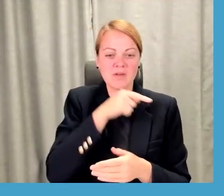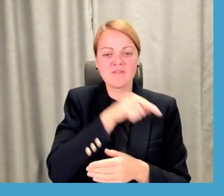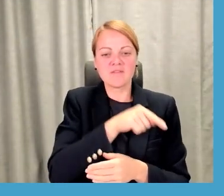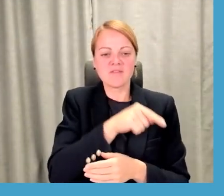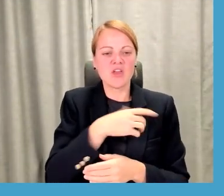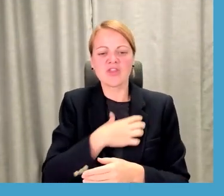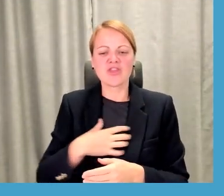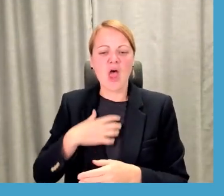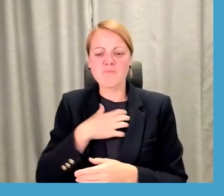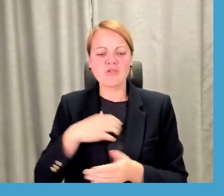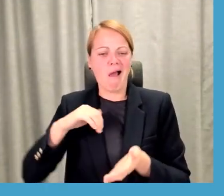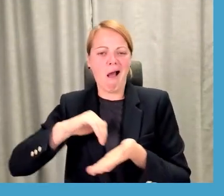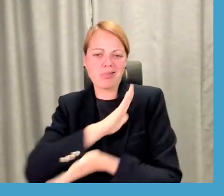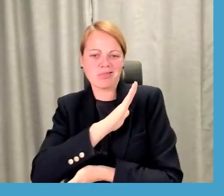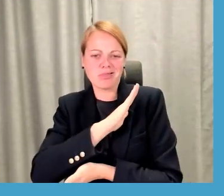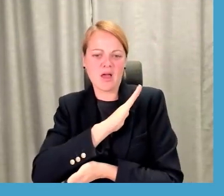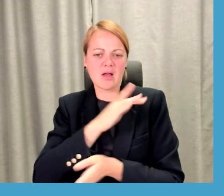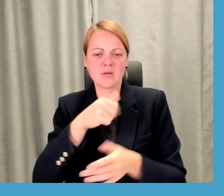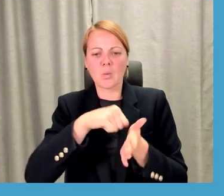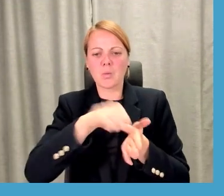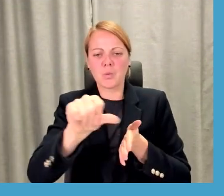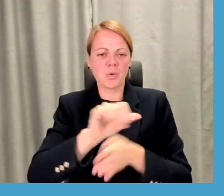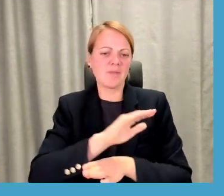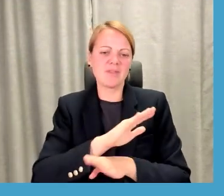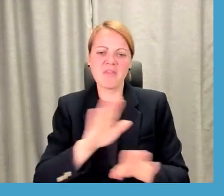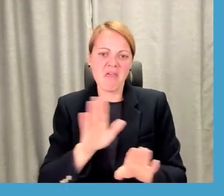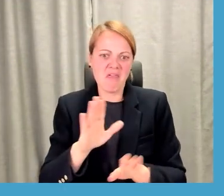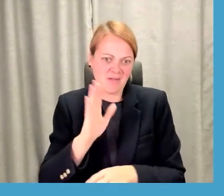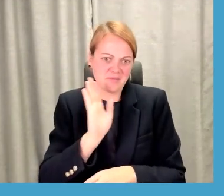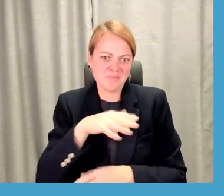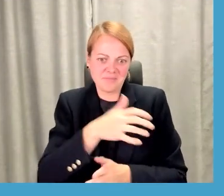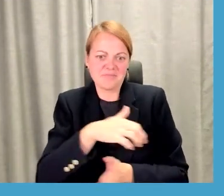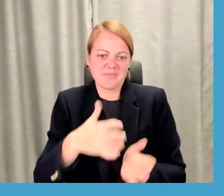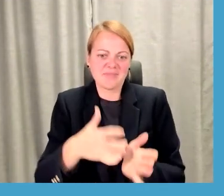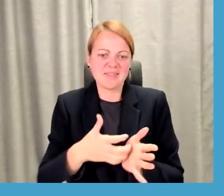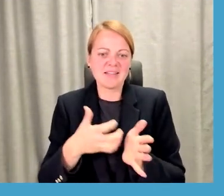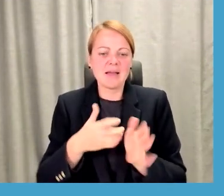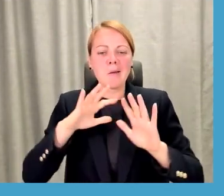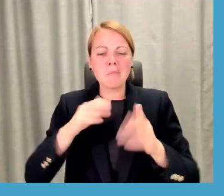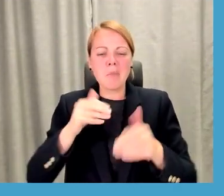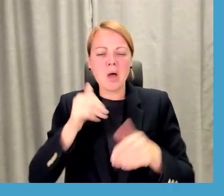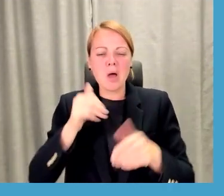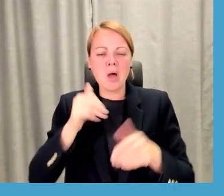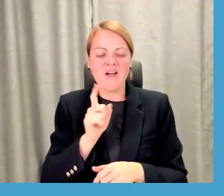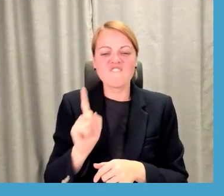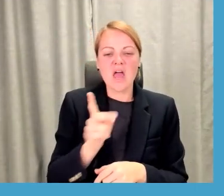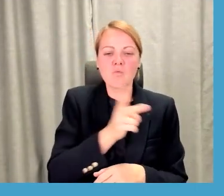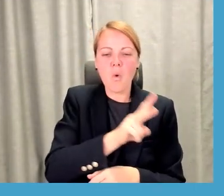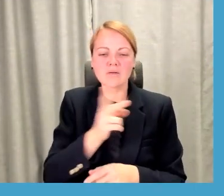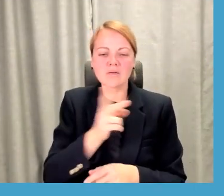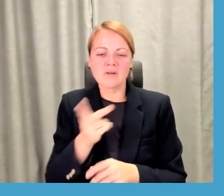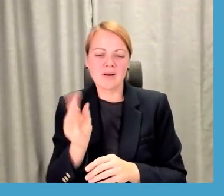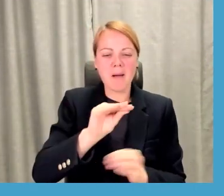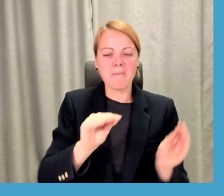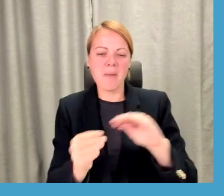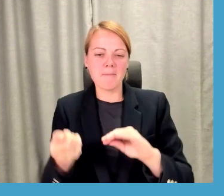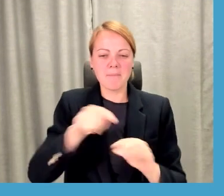jau nepieciešamības atteikties no iepriekšējās pieredzes vai iemaņām un izglītības, bet bieži vien tās otru, vienu otru papildina